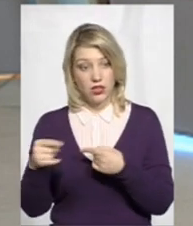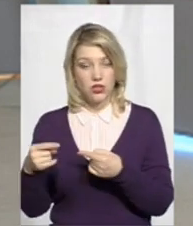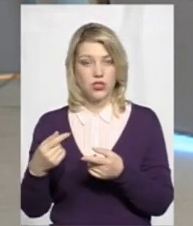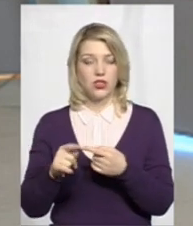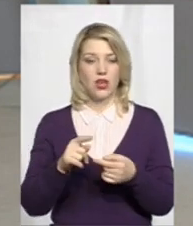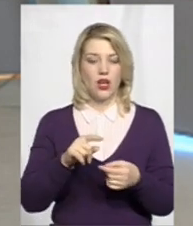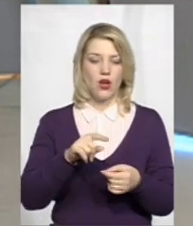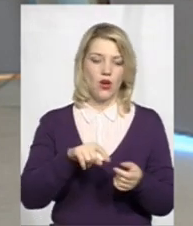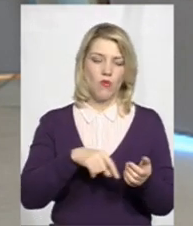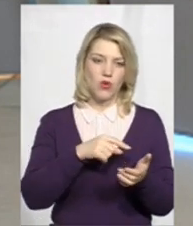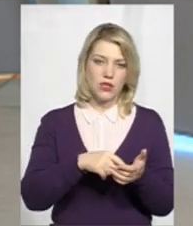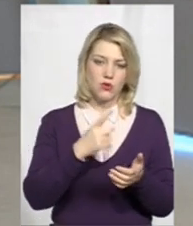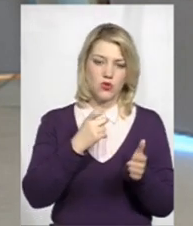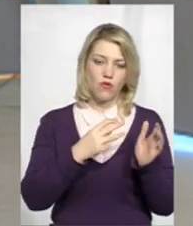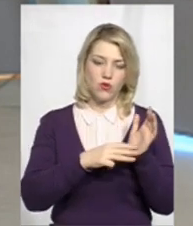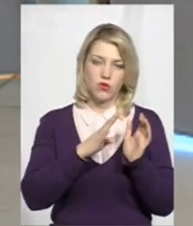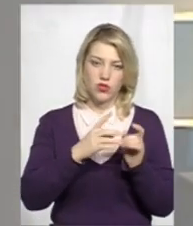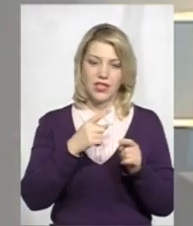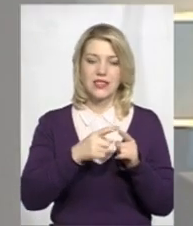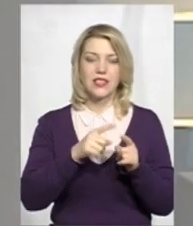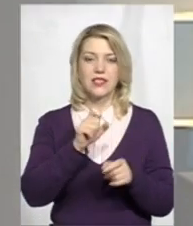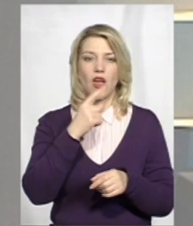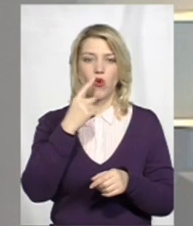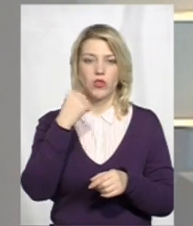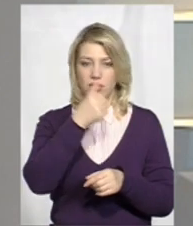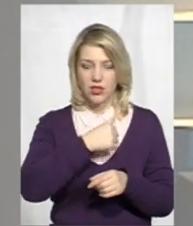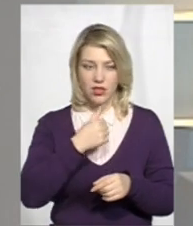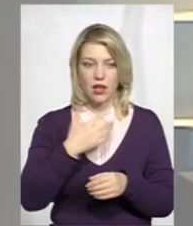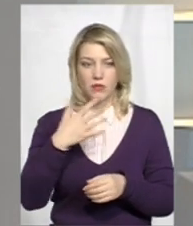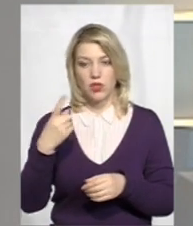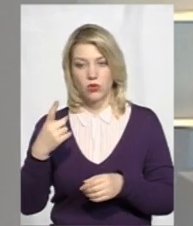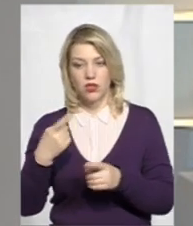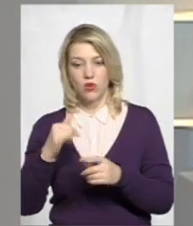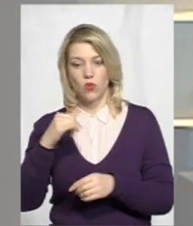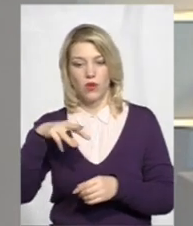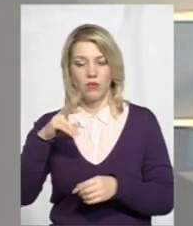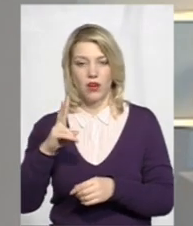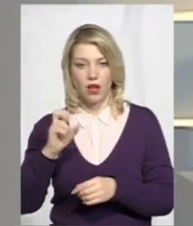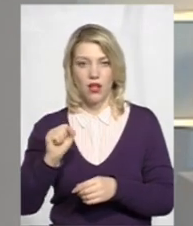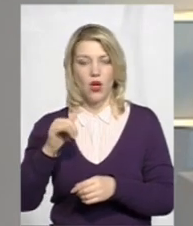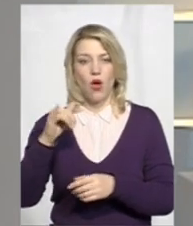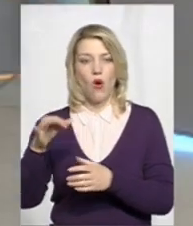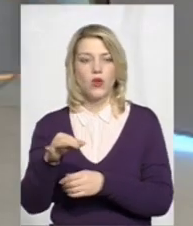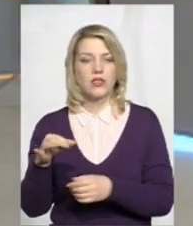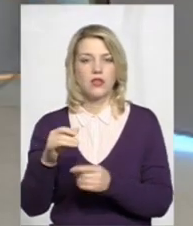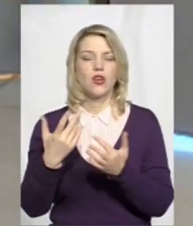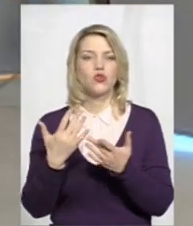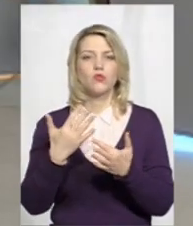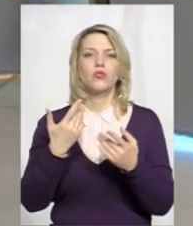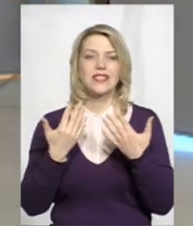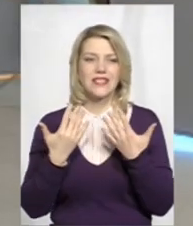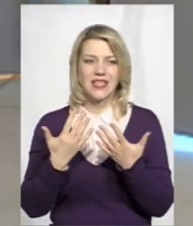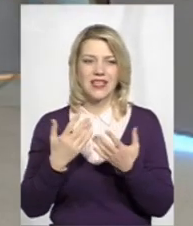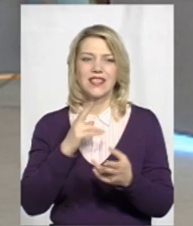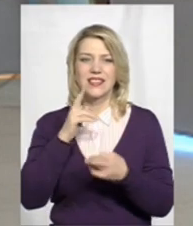центральна 184, але це за рік 51 ОМК Озерна. От як ви поясните, що стільки скарг саме на цю компанію? Чого?